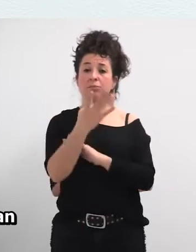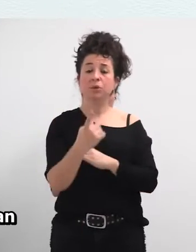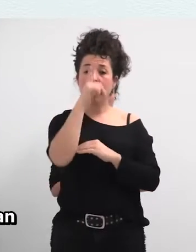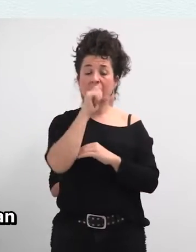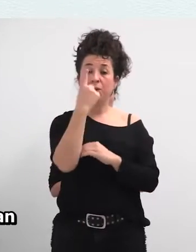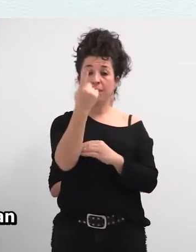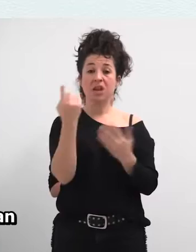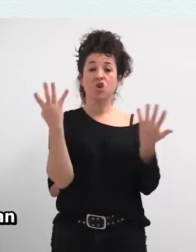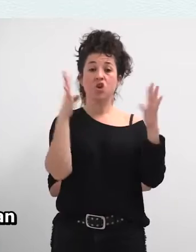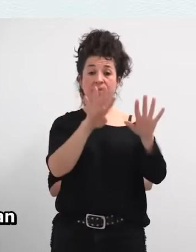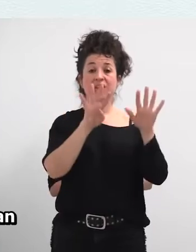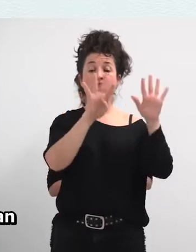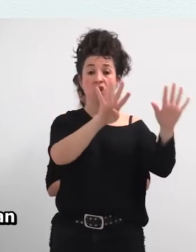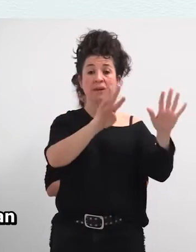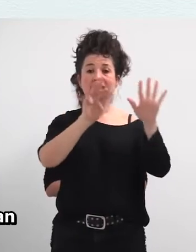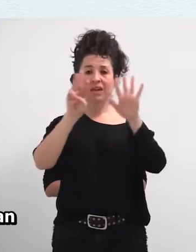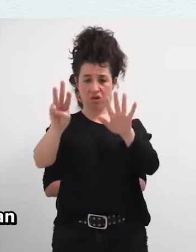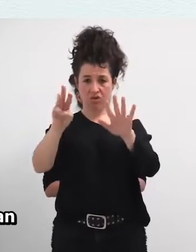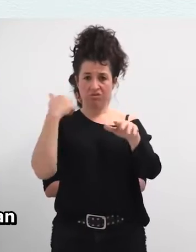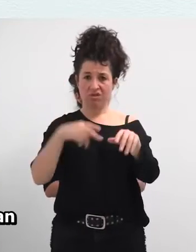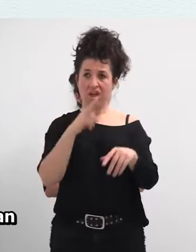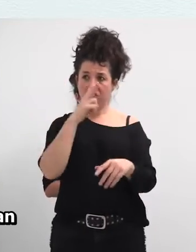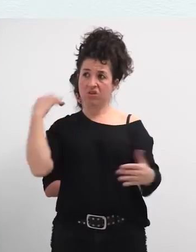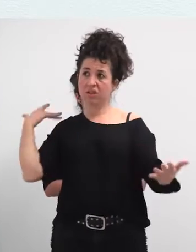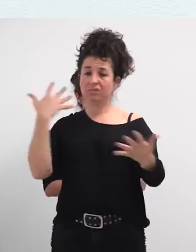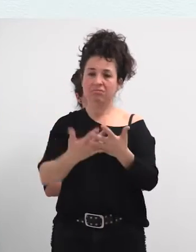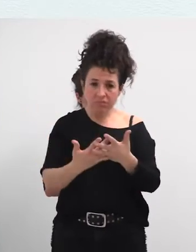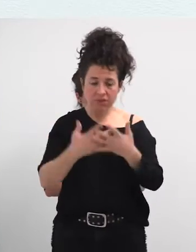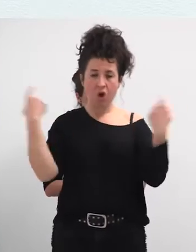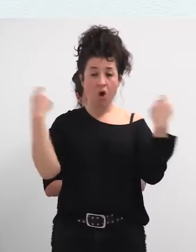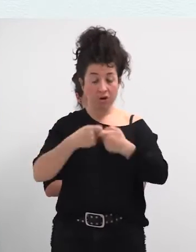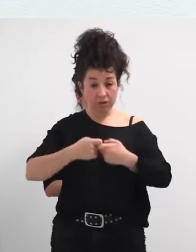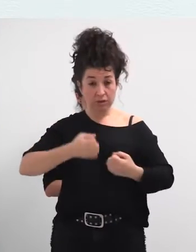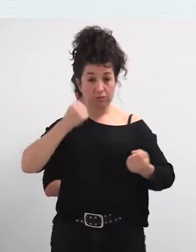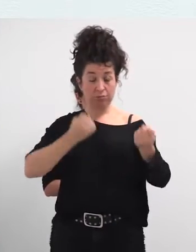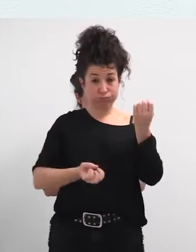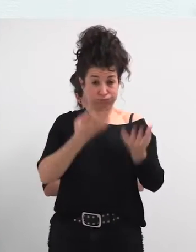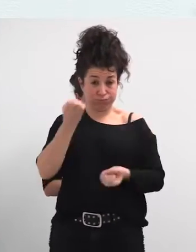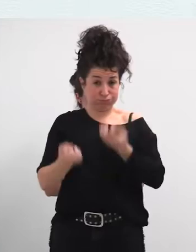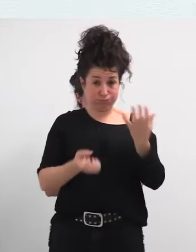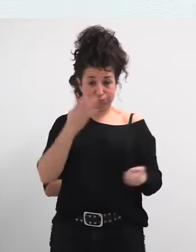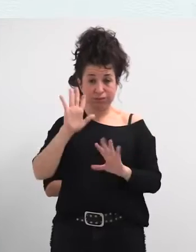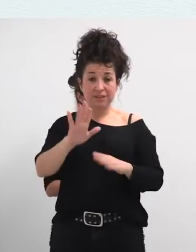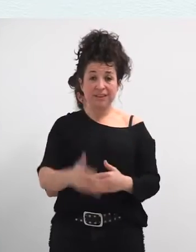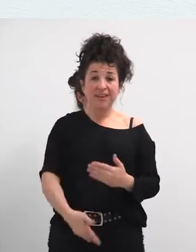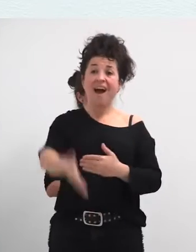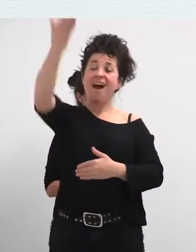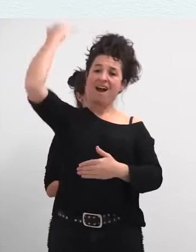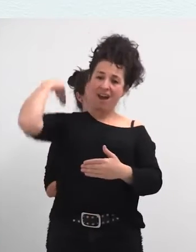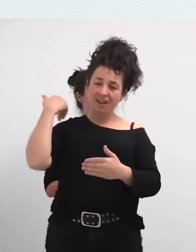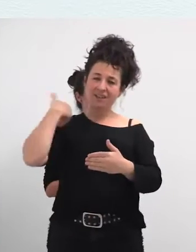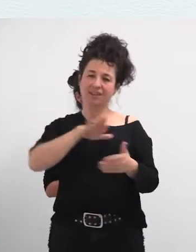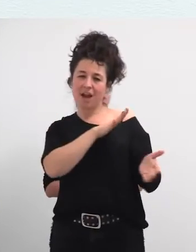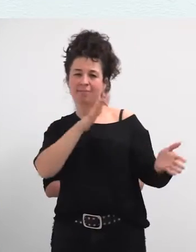zerko temetan bi urte purian, eta orduak olia. Aurretik ere batzatorren